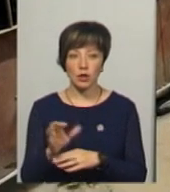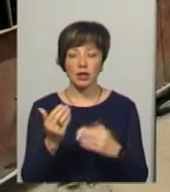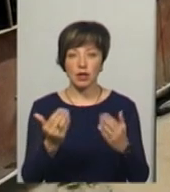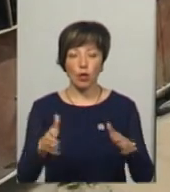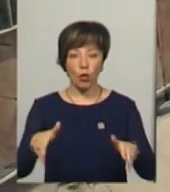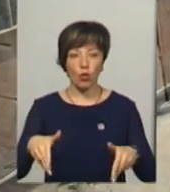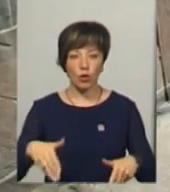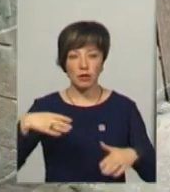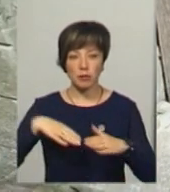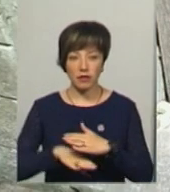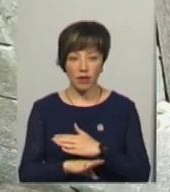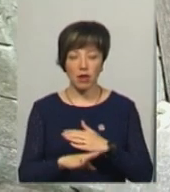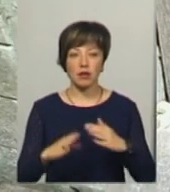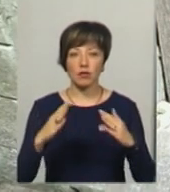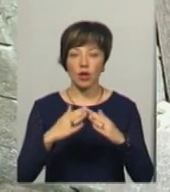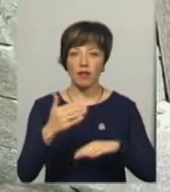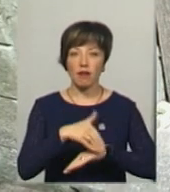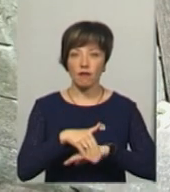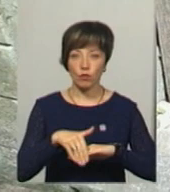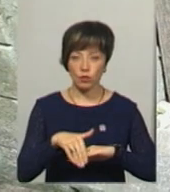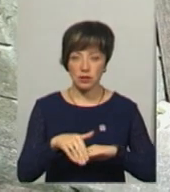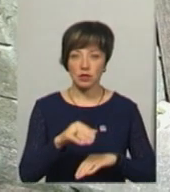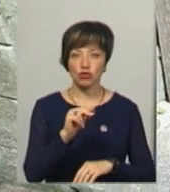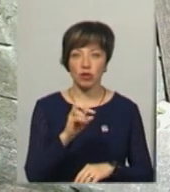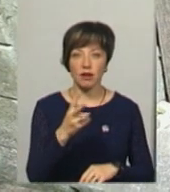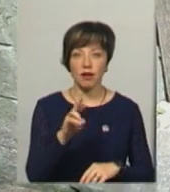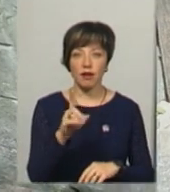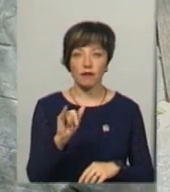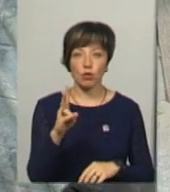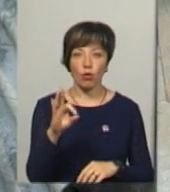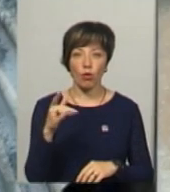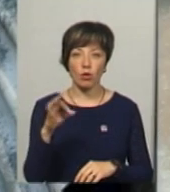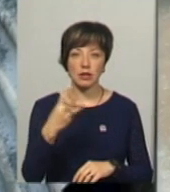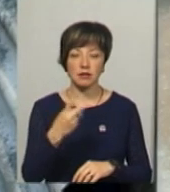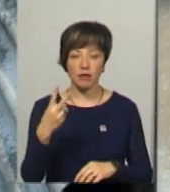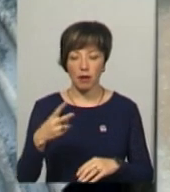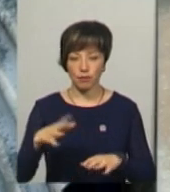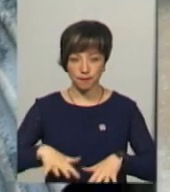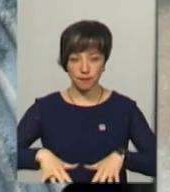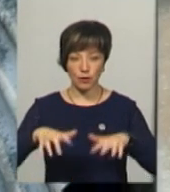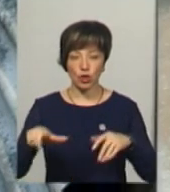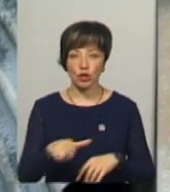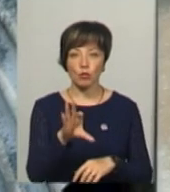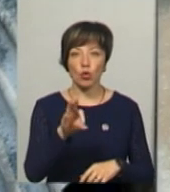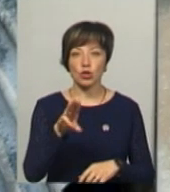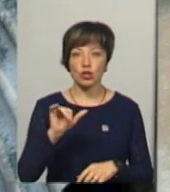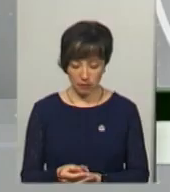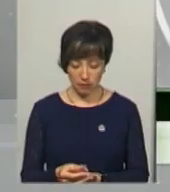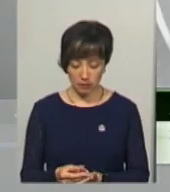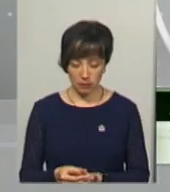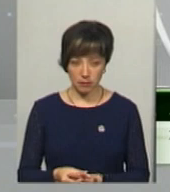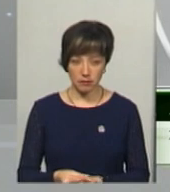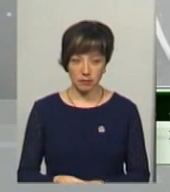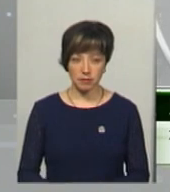її город, підвал та садиба на вулиці Черняхівського, 32, опинилися під водою, коли річка Смотрич вийшла з берегів.